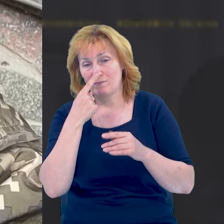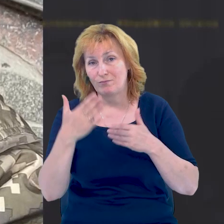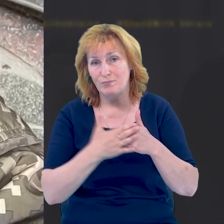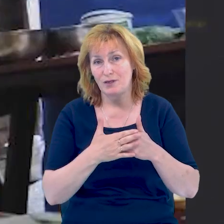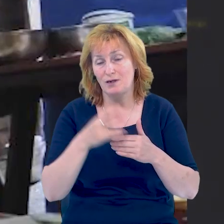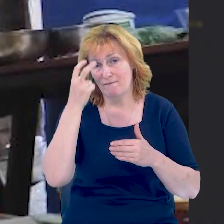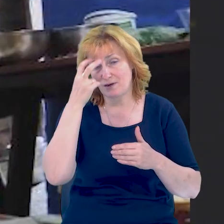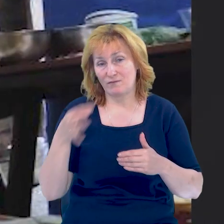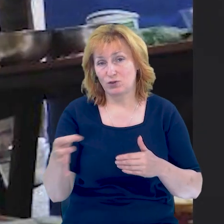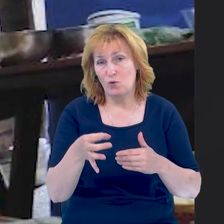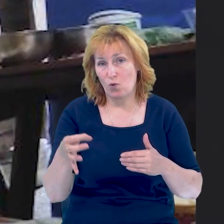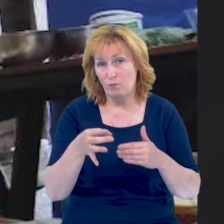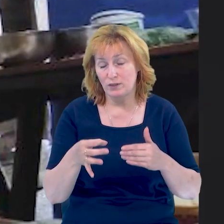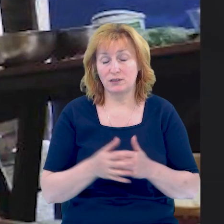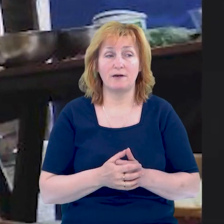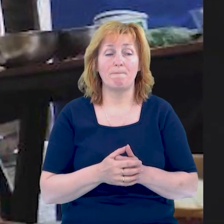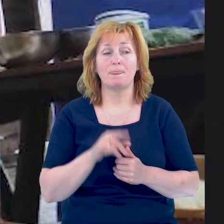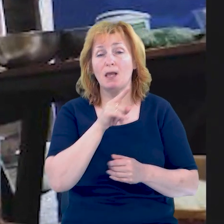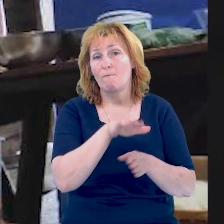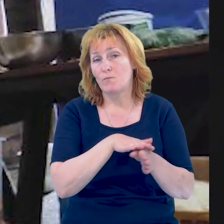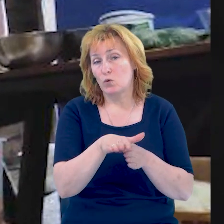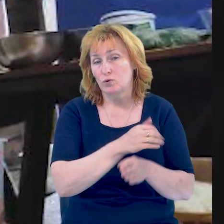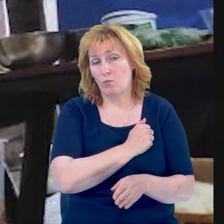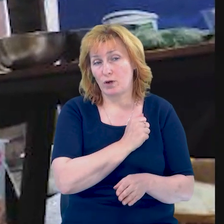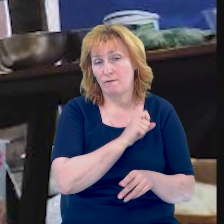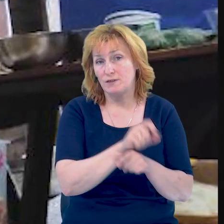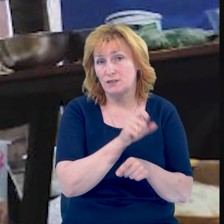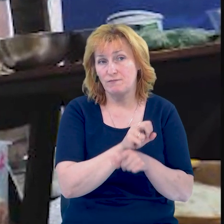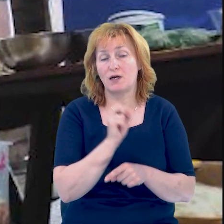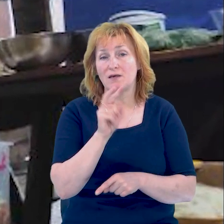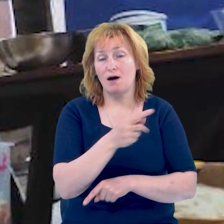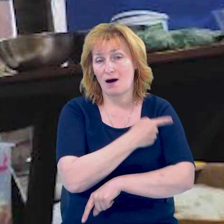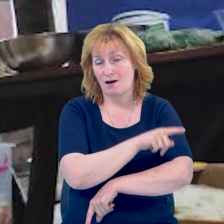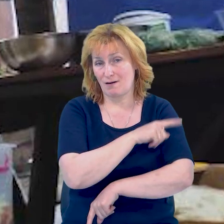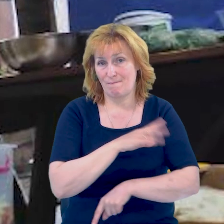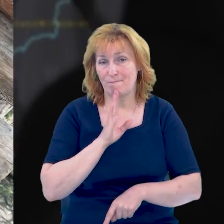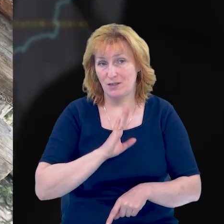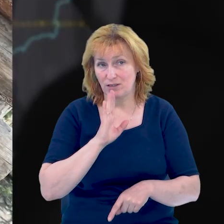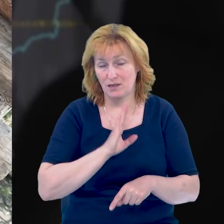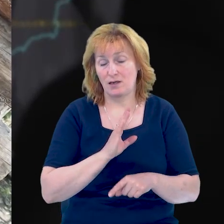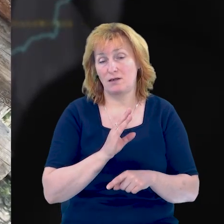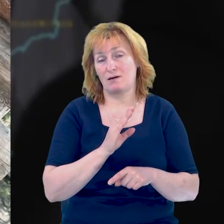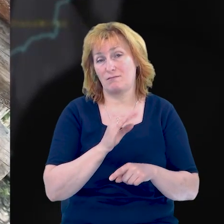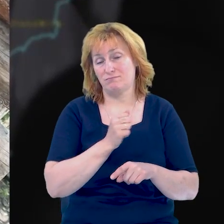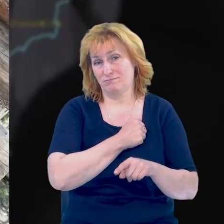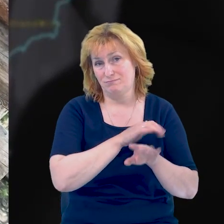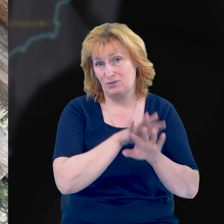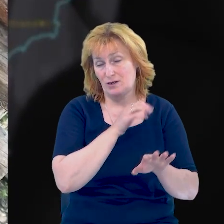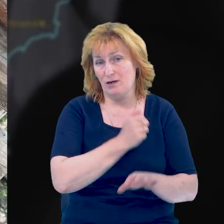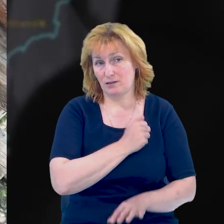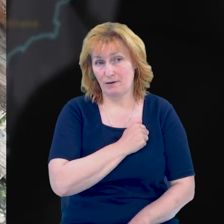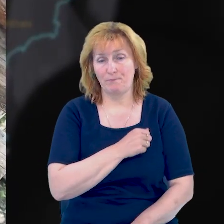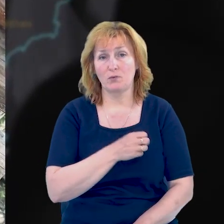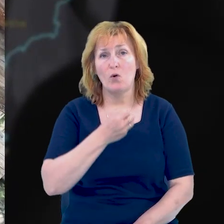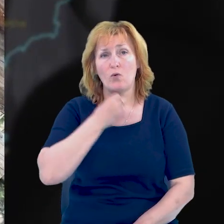області від авіаудару. Там виконувала бойові завдання, як медикиня 72-ї бригади імені чорних запорожців.